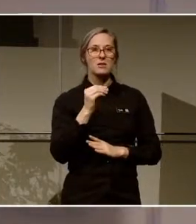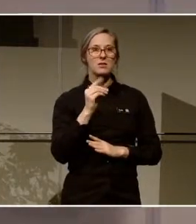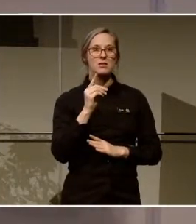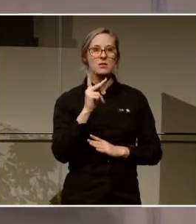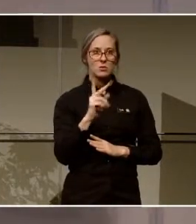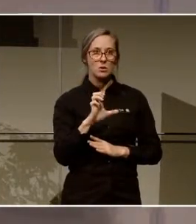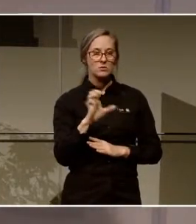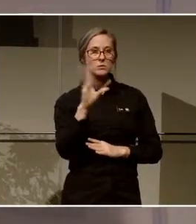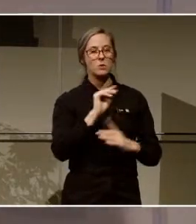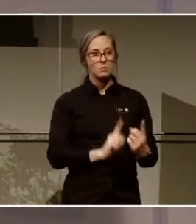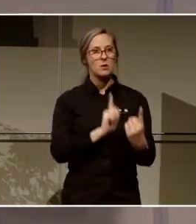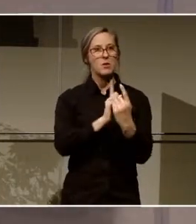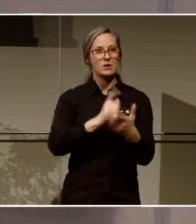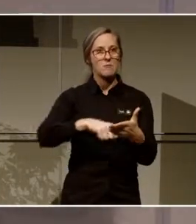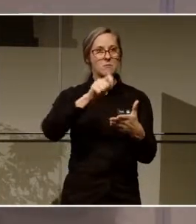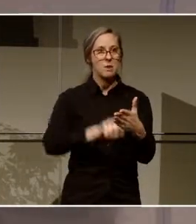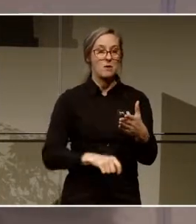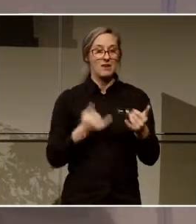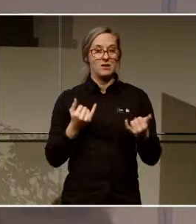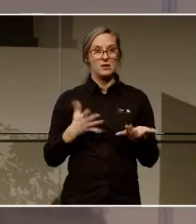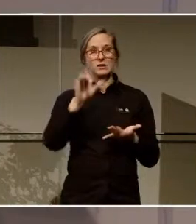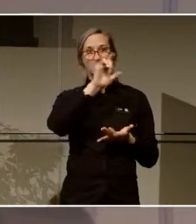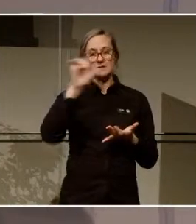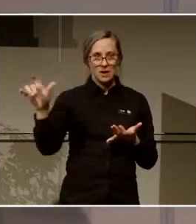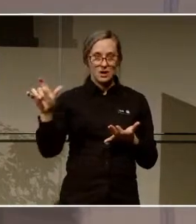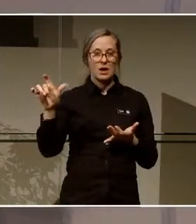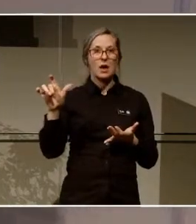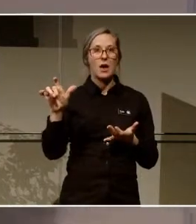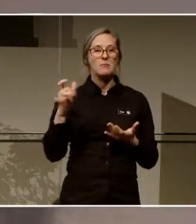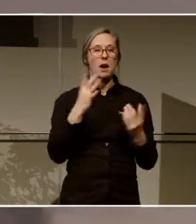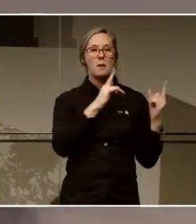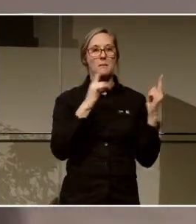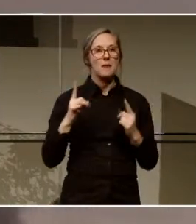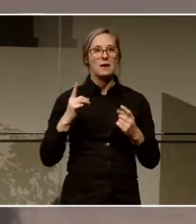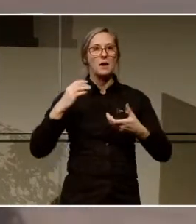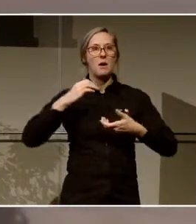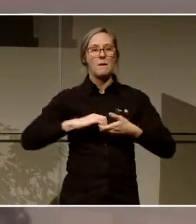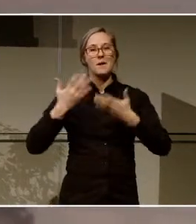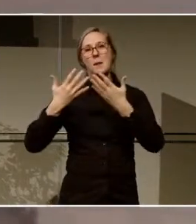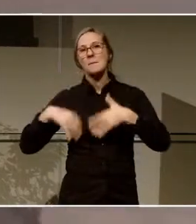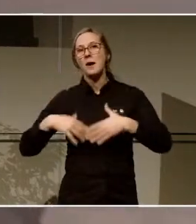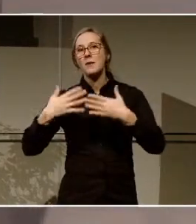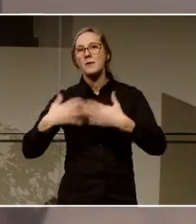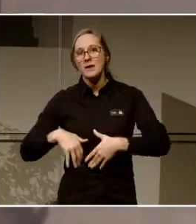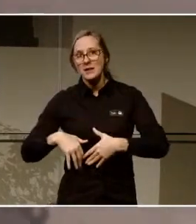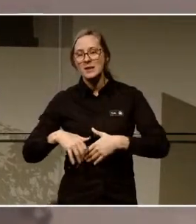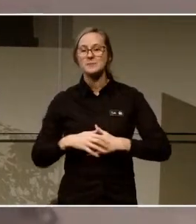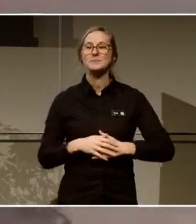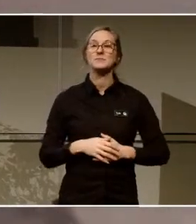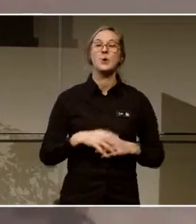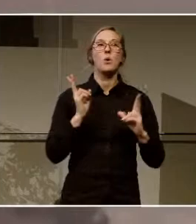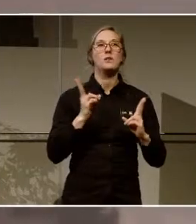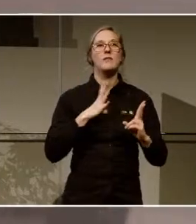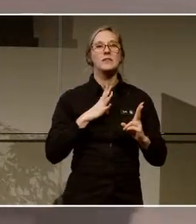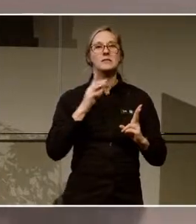Och i år var temat en fullmata dag på temat människan och maskinen. Det finns även en